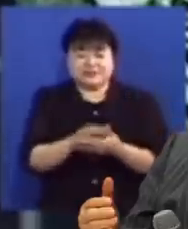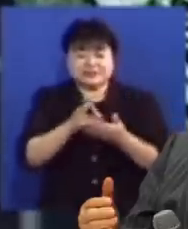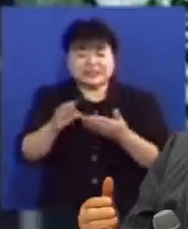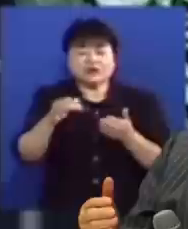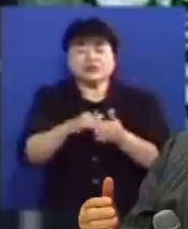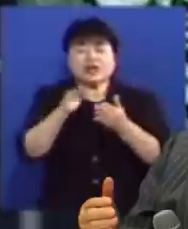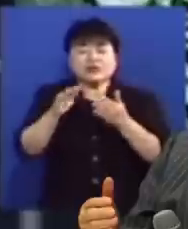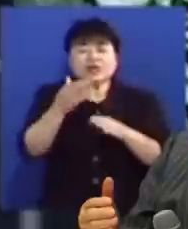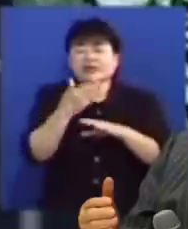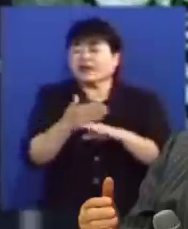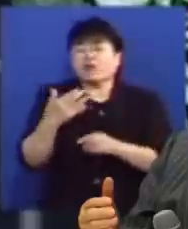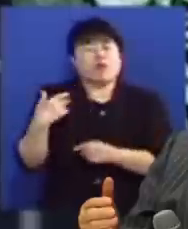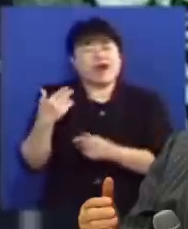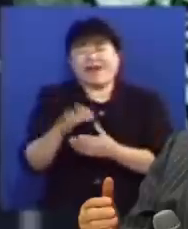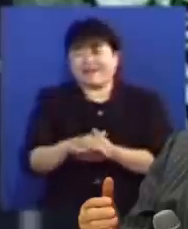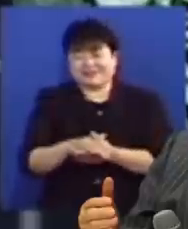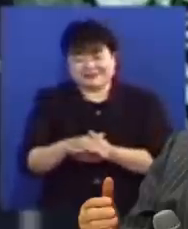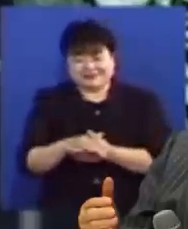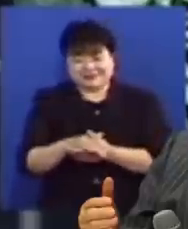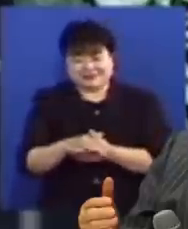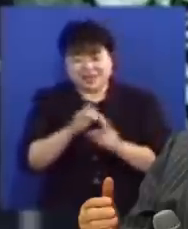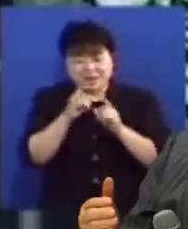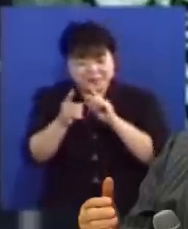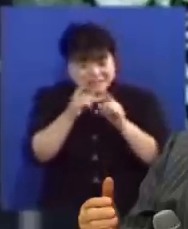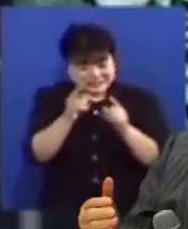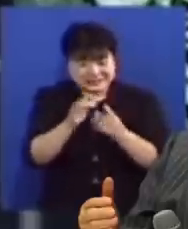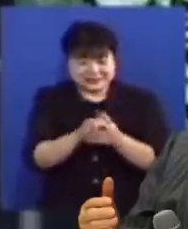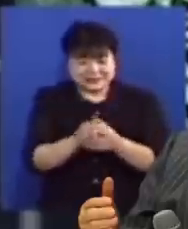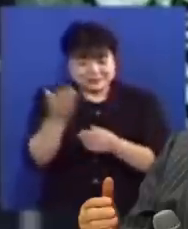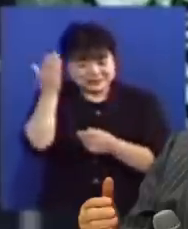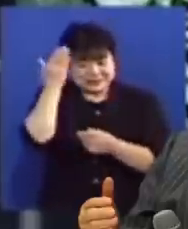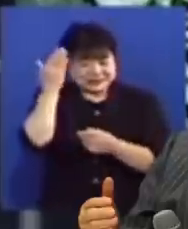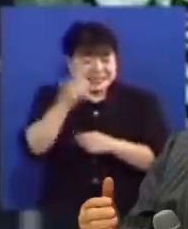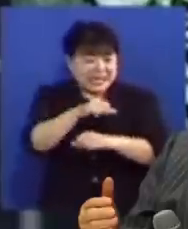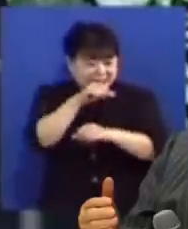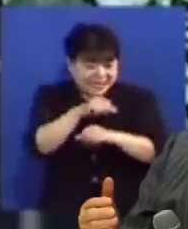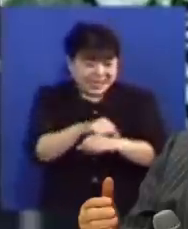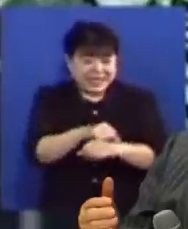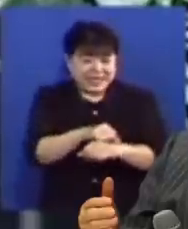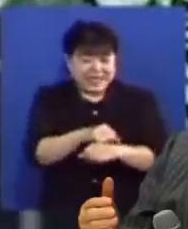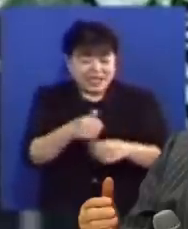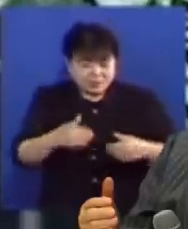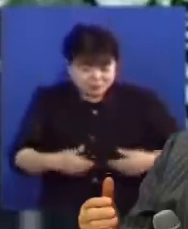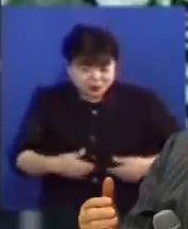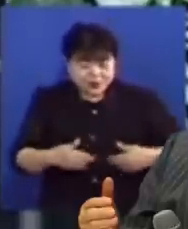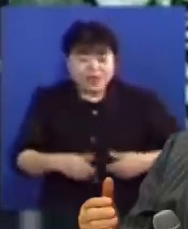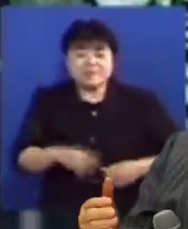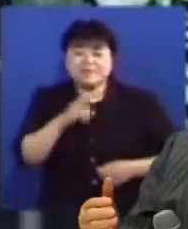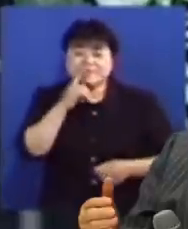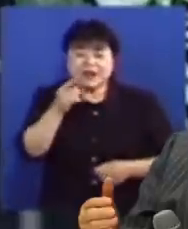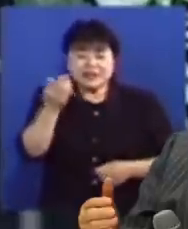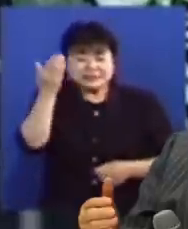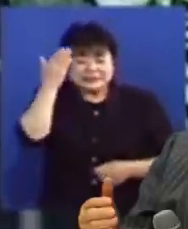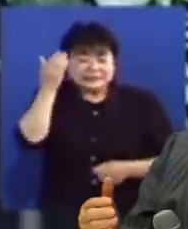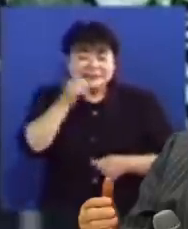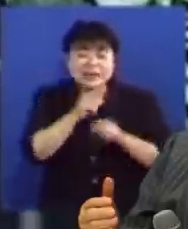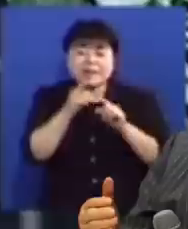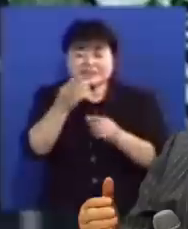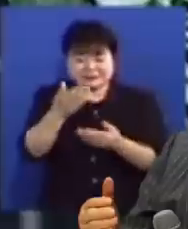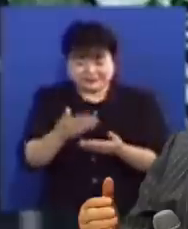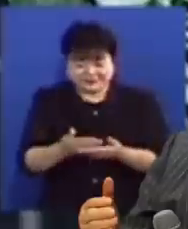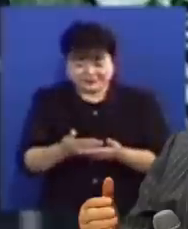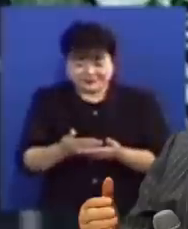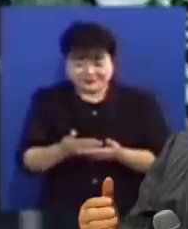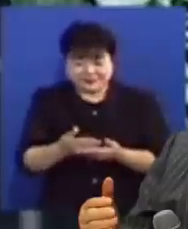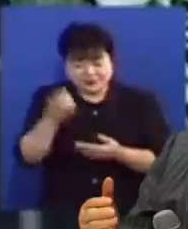나면 그 다음 다른 건 모릅니다 말씀을 지혜의 필요한 그 말씀 지식의 말씀